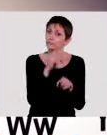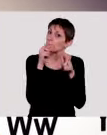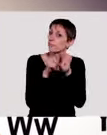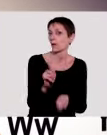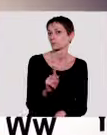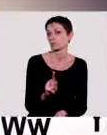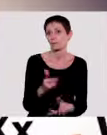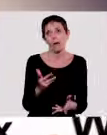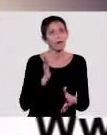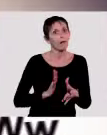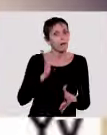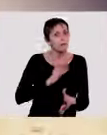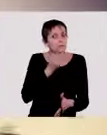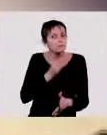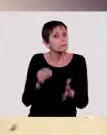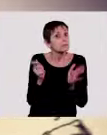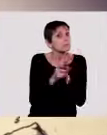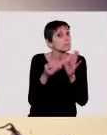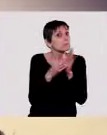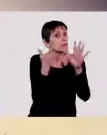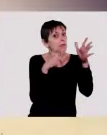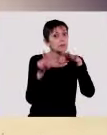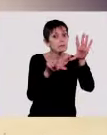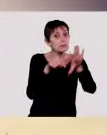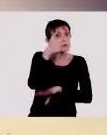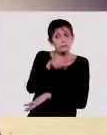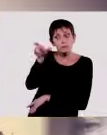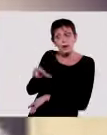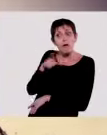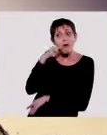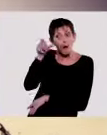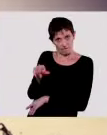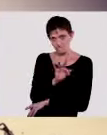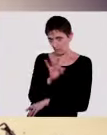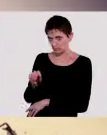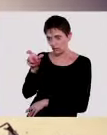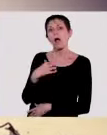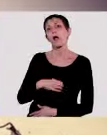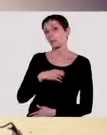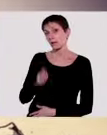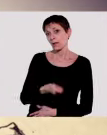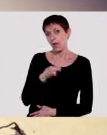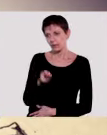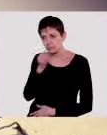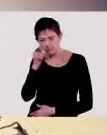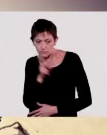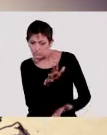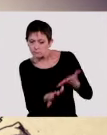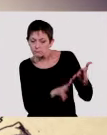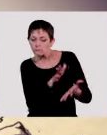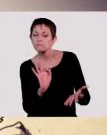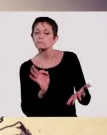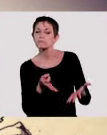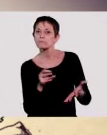discriminée. C'était pourtant bien parti. En 1771, c'est un Français, l'abbé de l'Épée, qui reconnaît ce